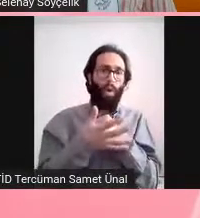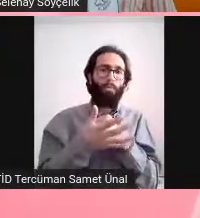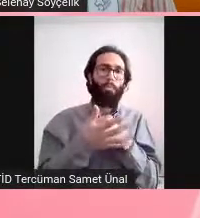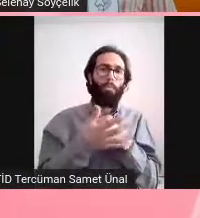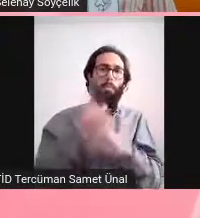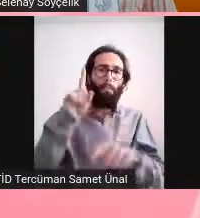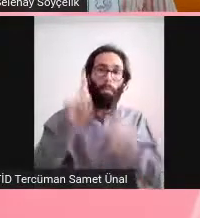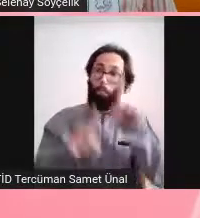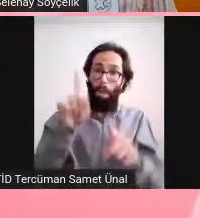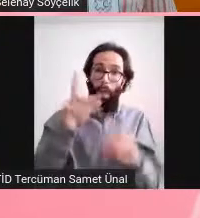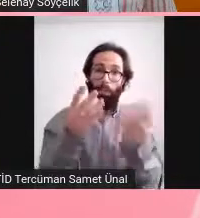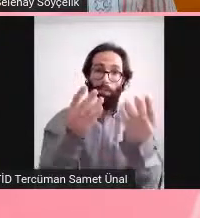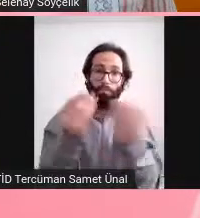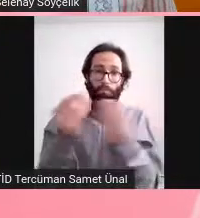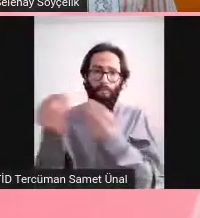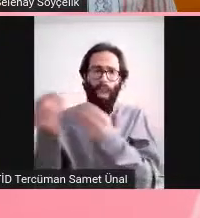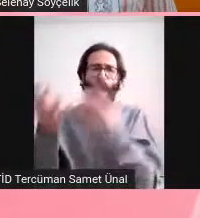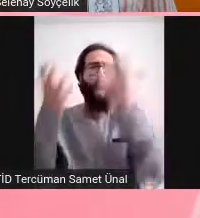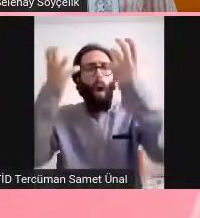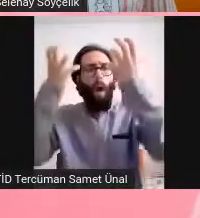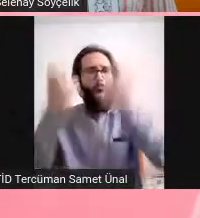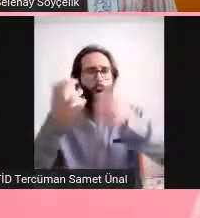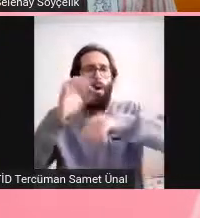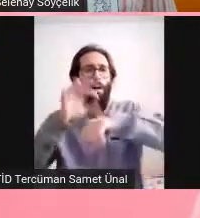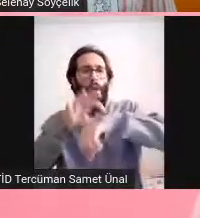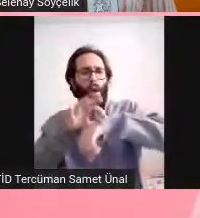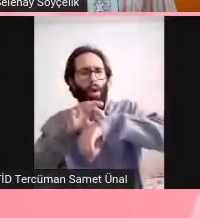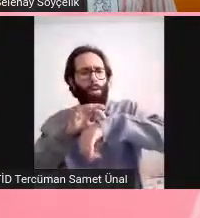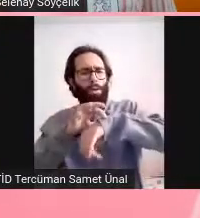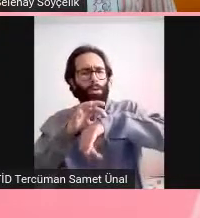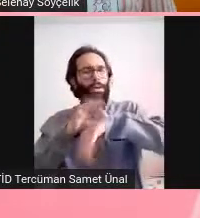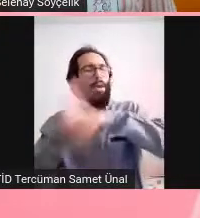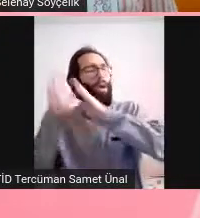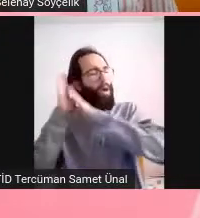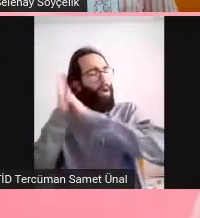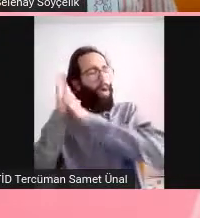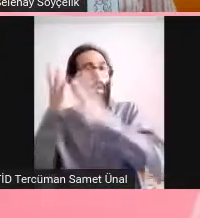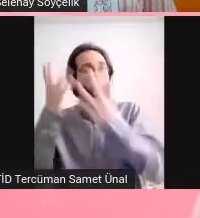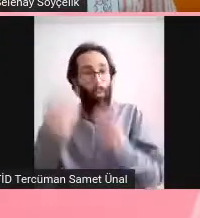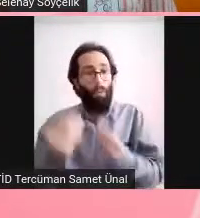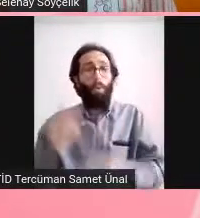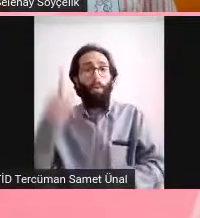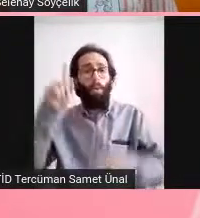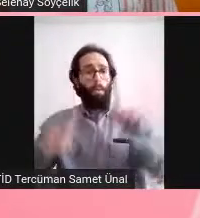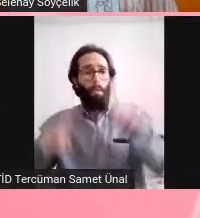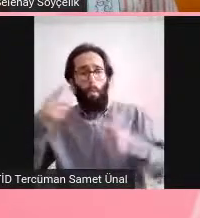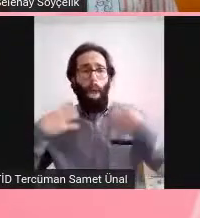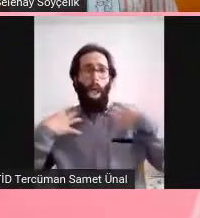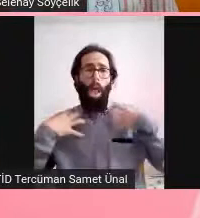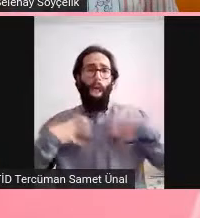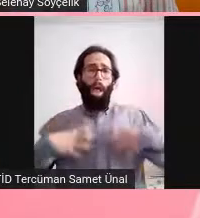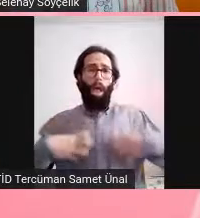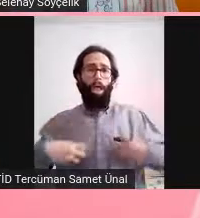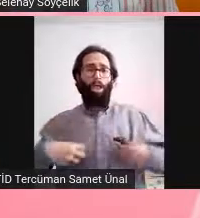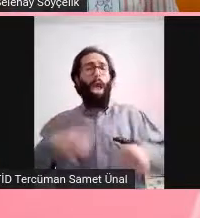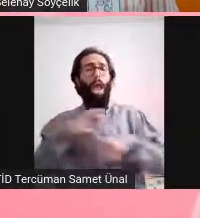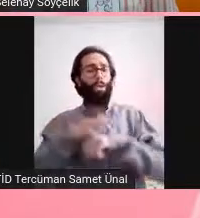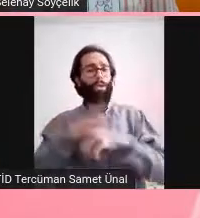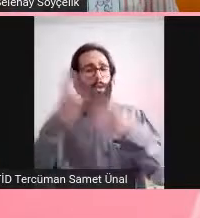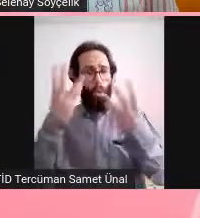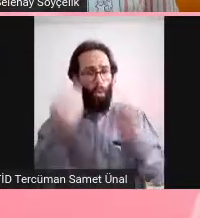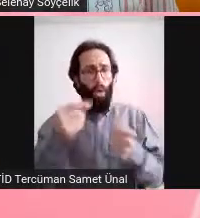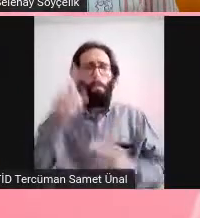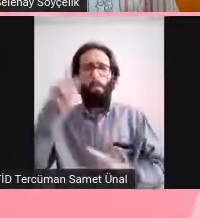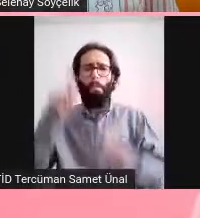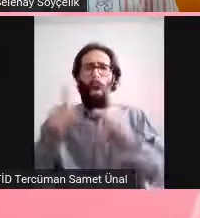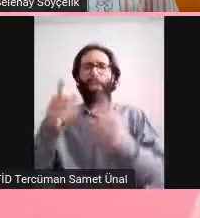hastalar yol açıyor ve akciğer hastalığına yol açıyor. Bazıları ise çok hafif geçiriyor. Ama bu hafif geçiren